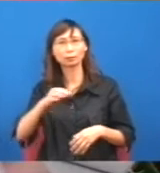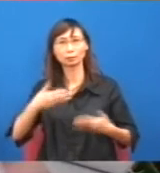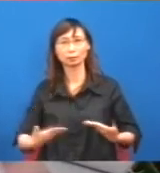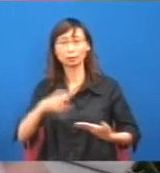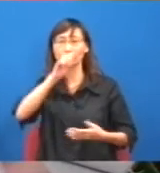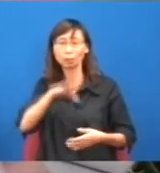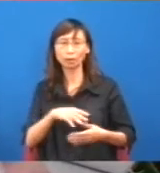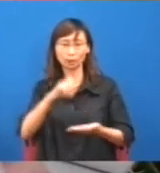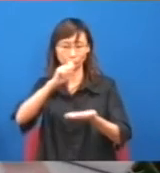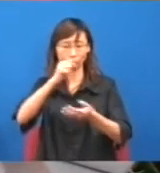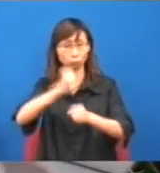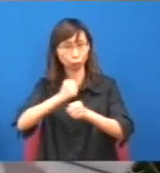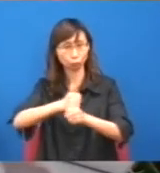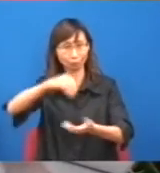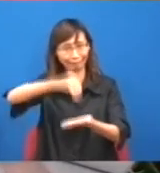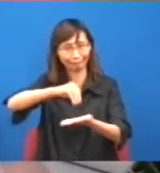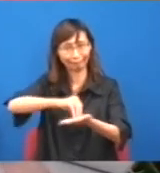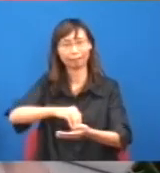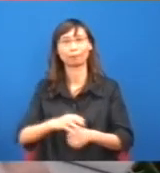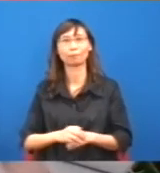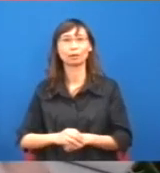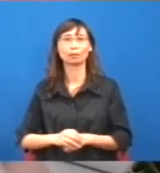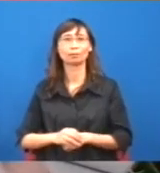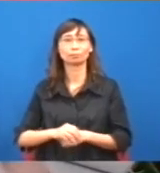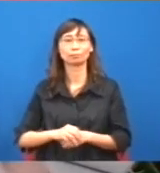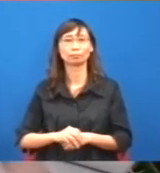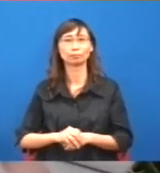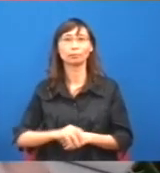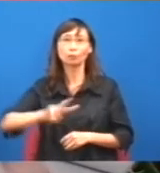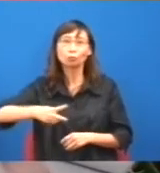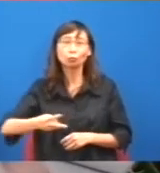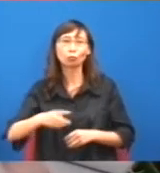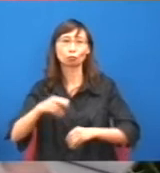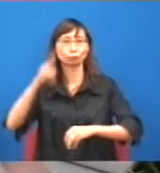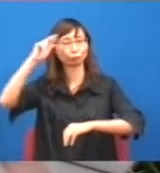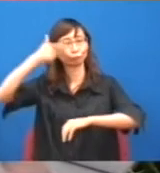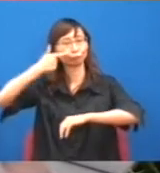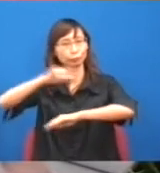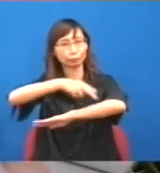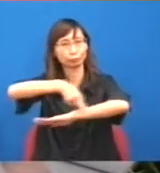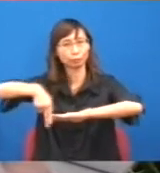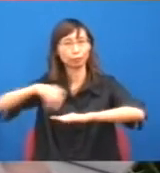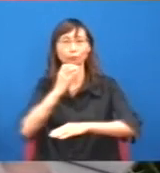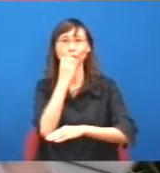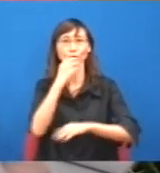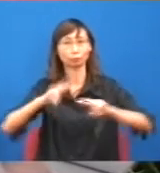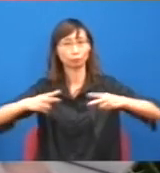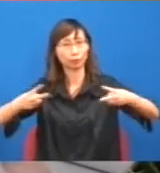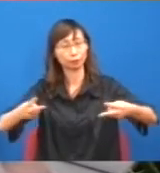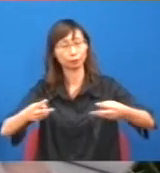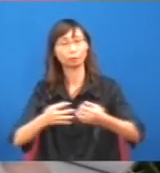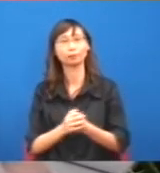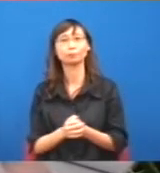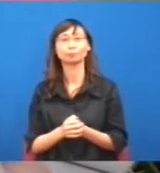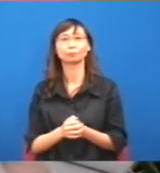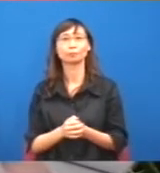他就去改新界東發展的,即是